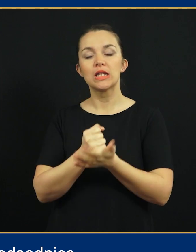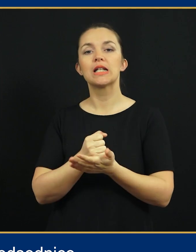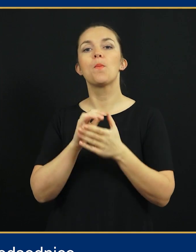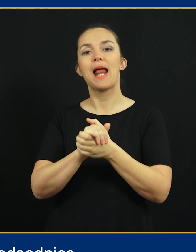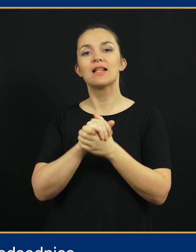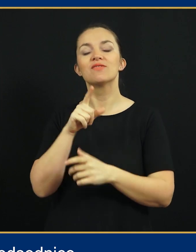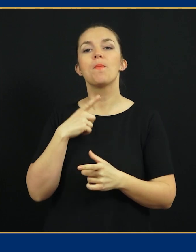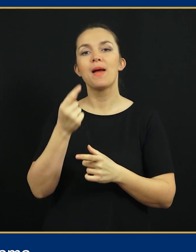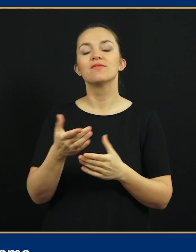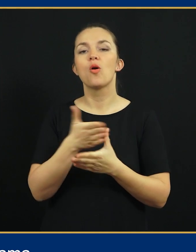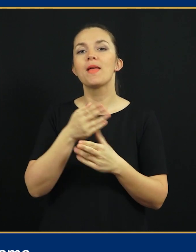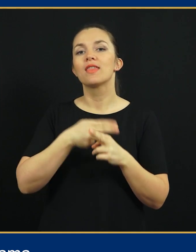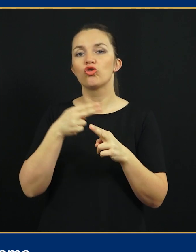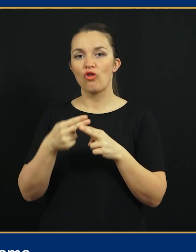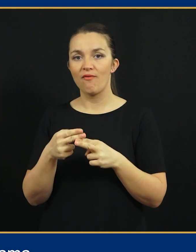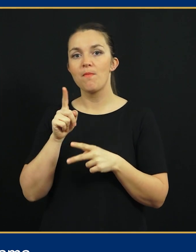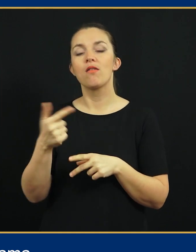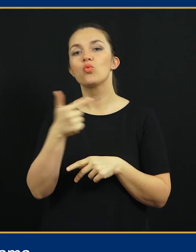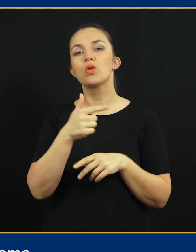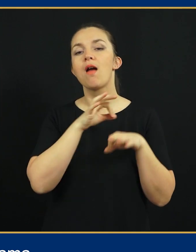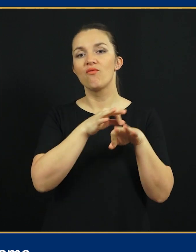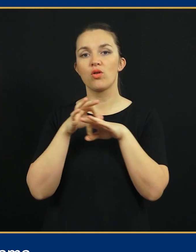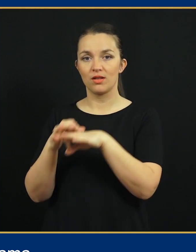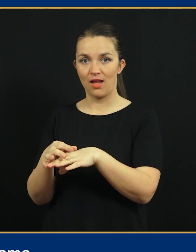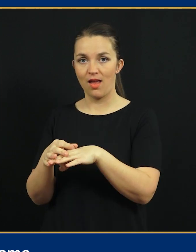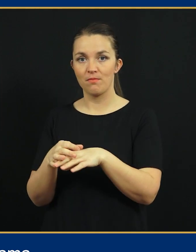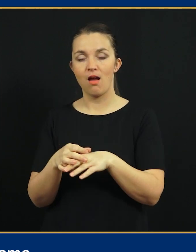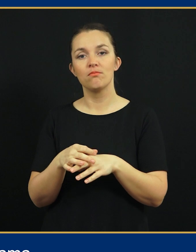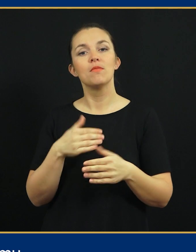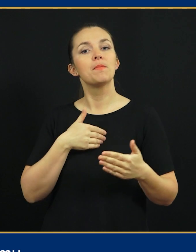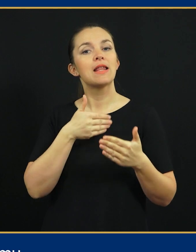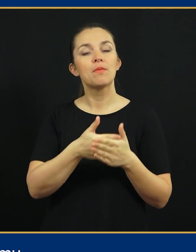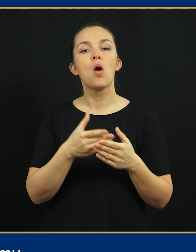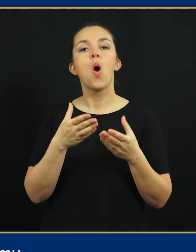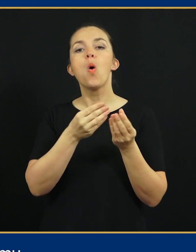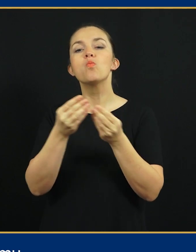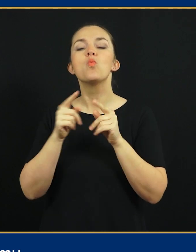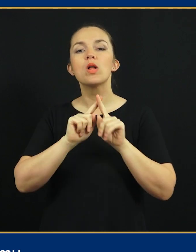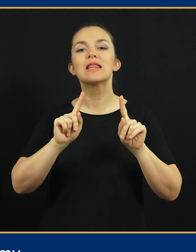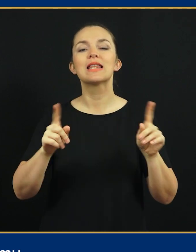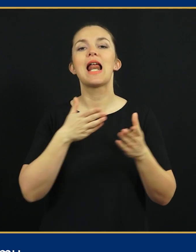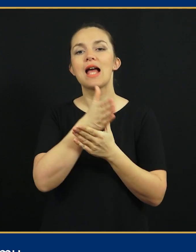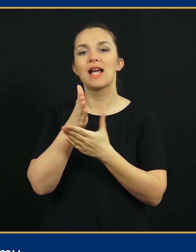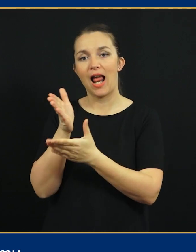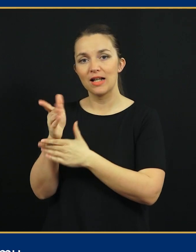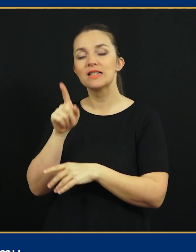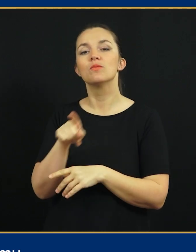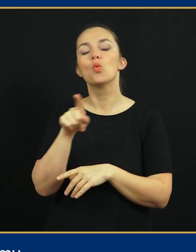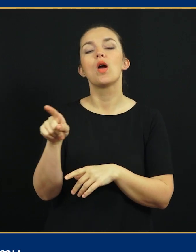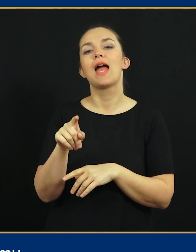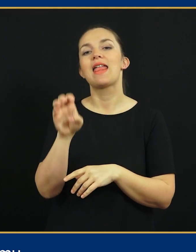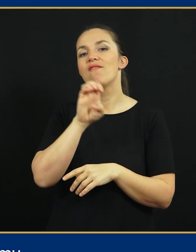je potrdil prijateljstvo in partnerstvo med državama in njunima voditeljama, predanjima multilateralizmu in